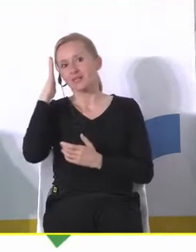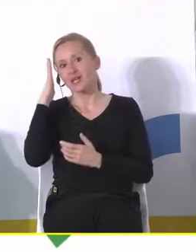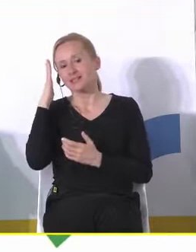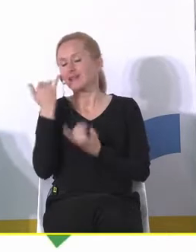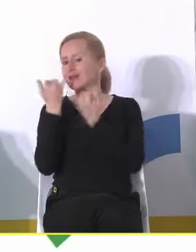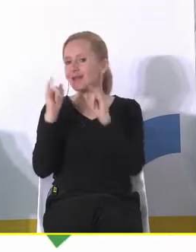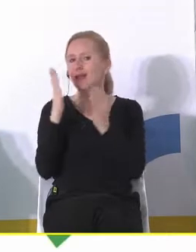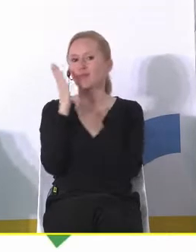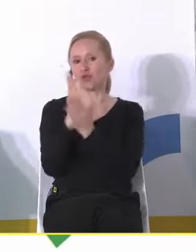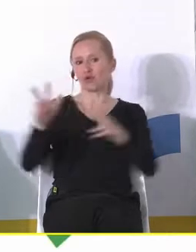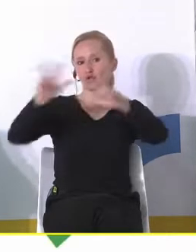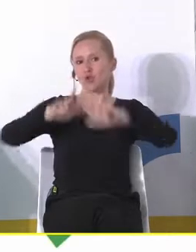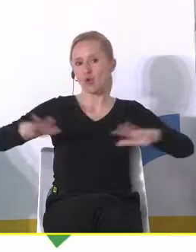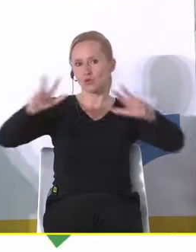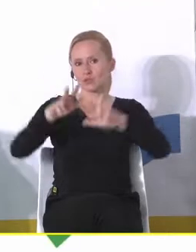że to są rodziny.